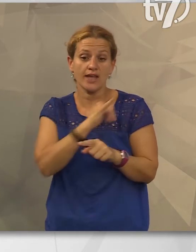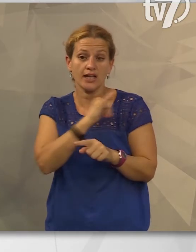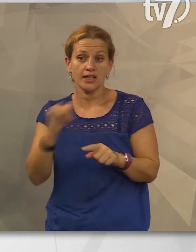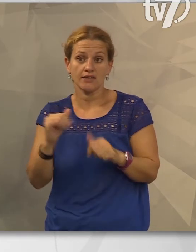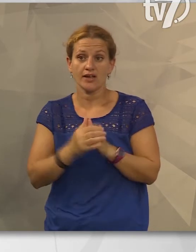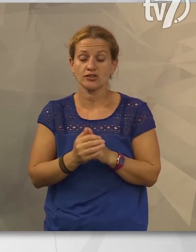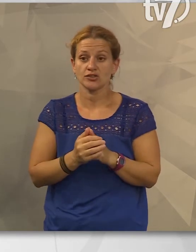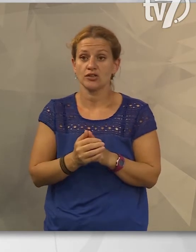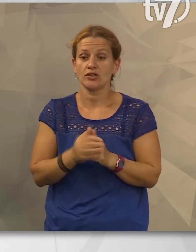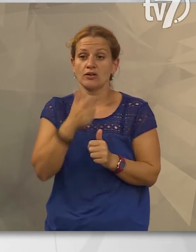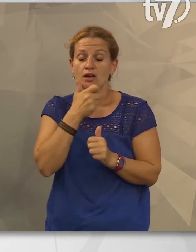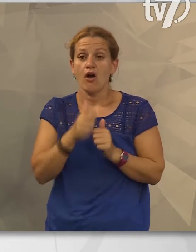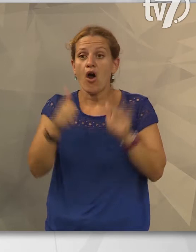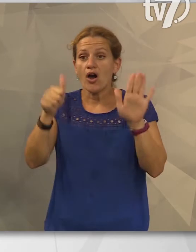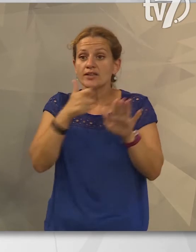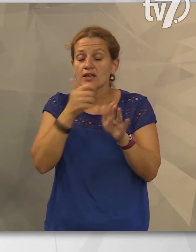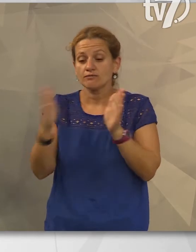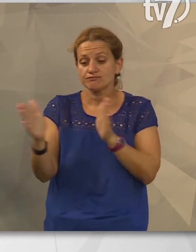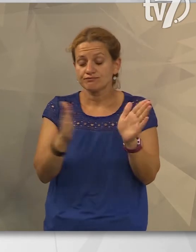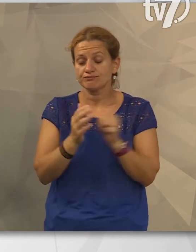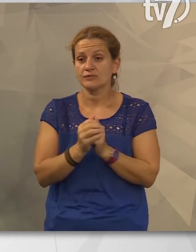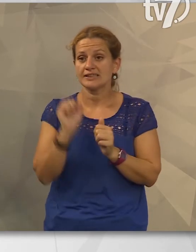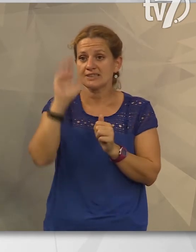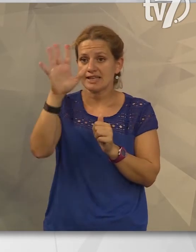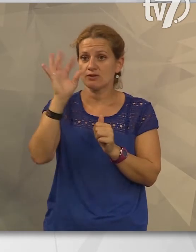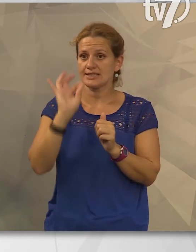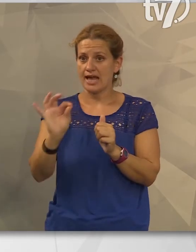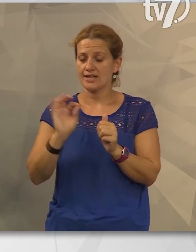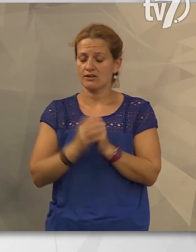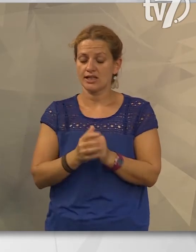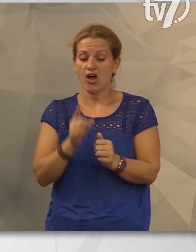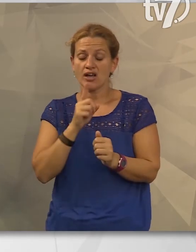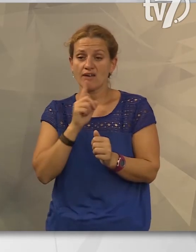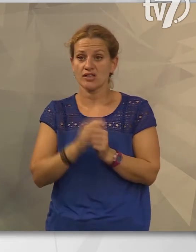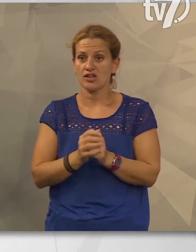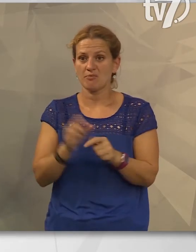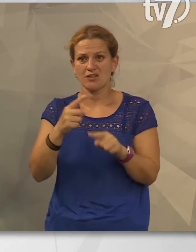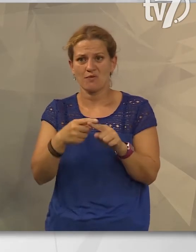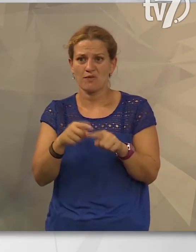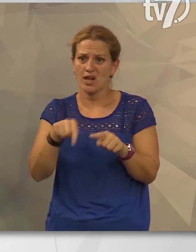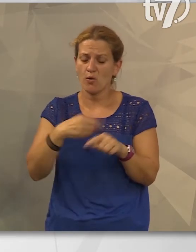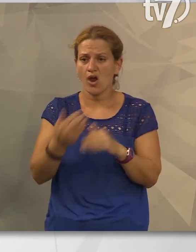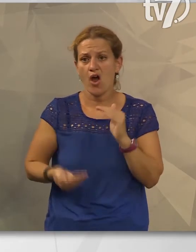és hat éves kor közötti gyerekekről készült fotók 15 százaléka kevesebb, mint fél óra alatt kerül az úgynevezett